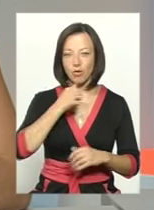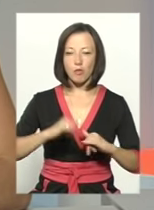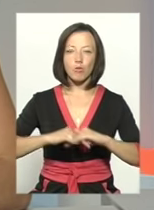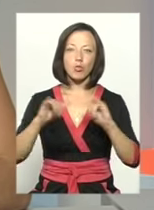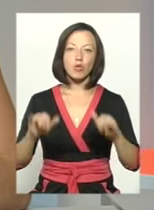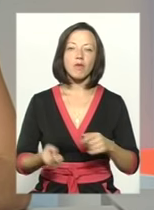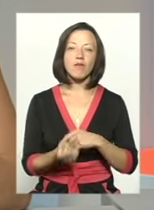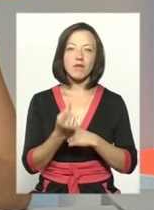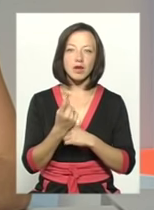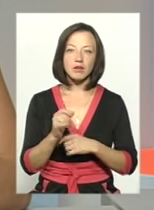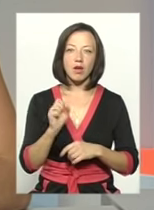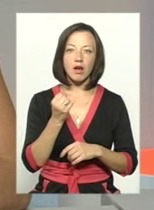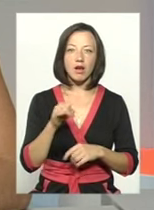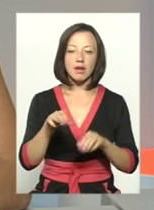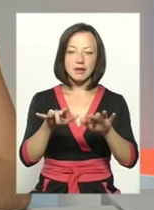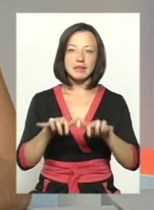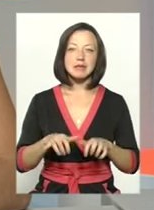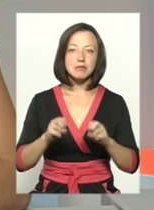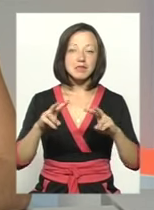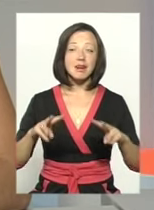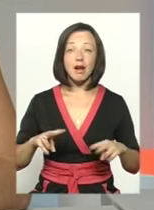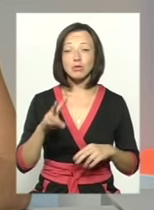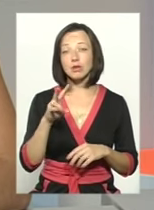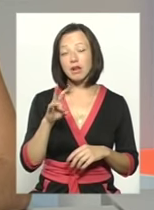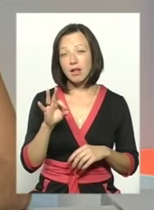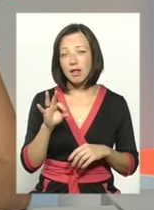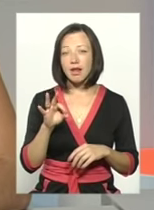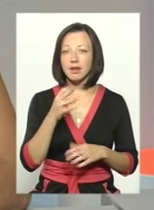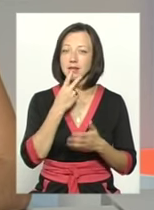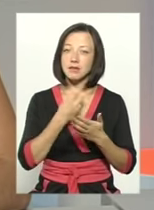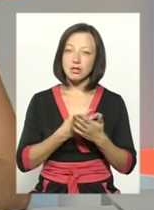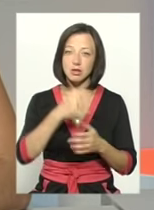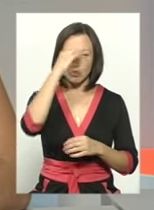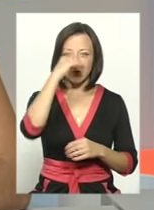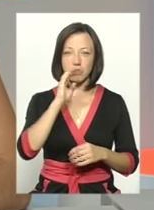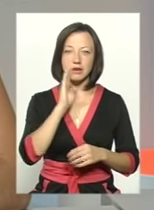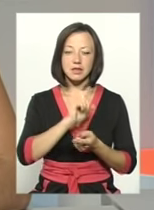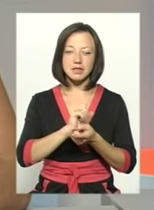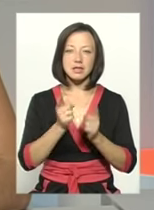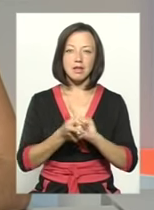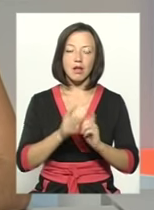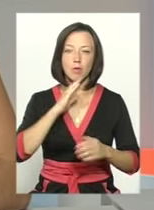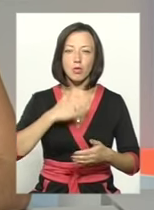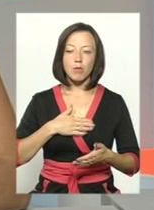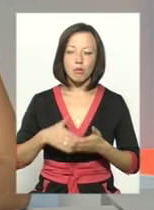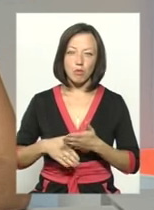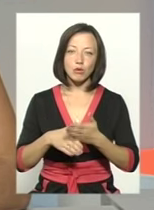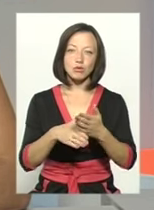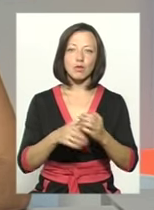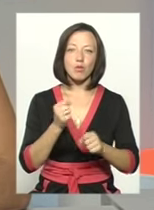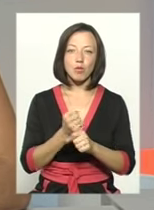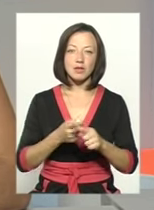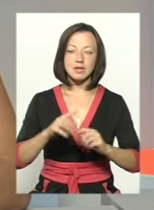виник у ІТ-спеціальностях. Але, незважаючи на те, власне, батьки стали моїм поштовхом до роботи цієї